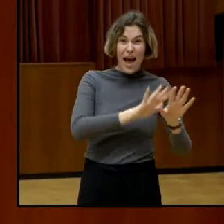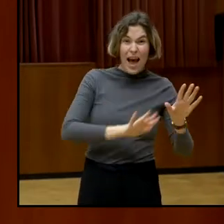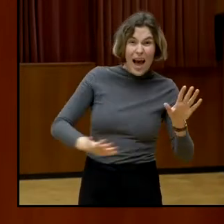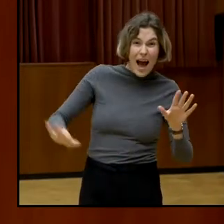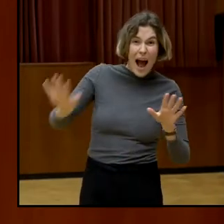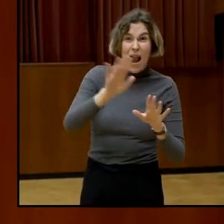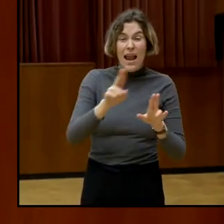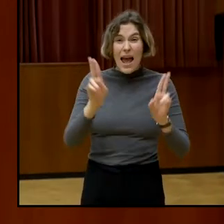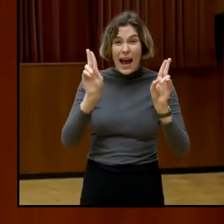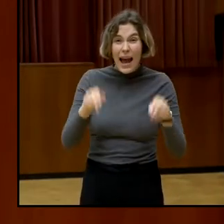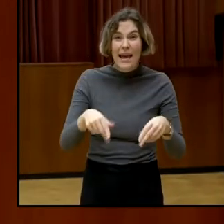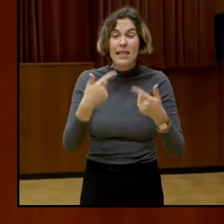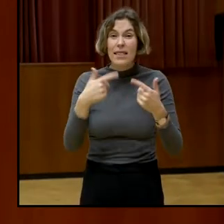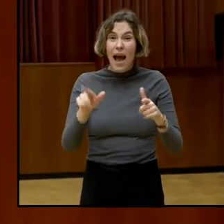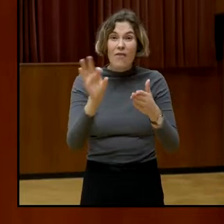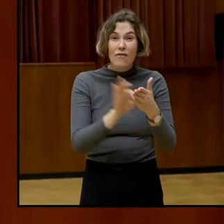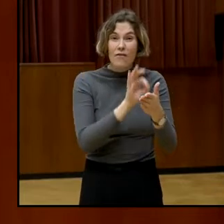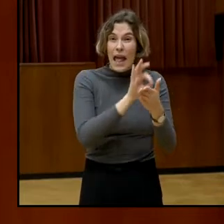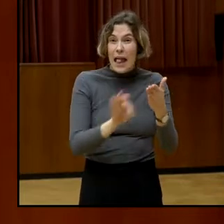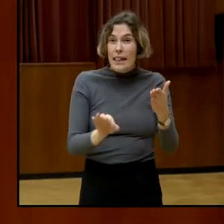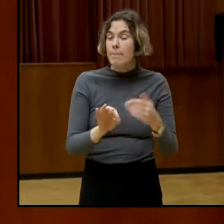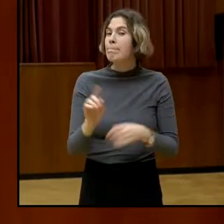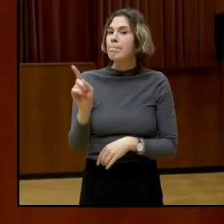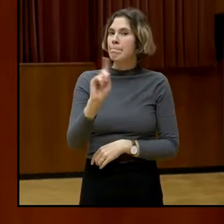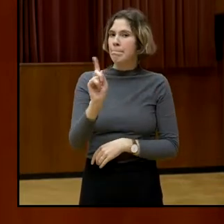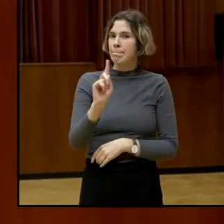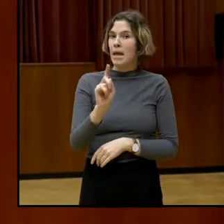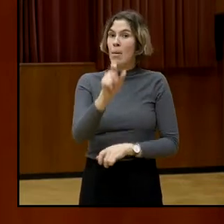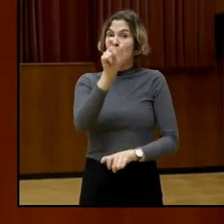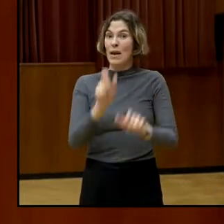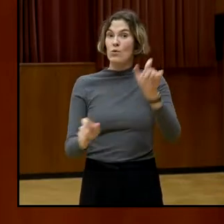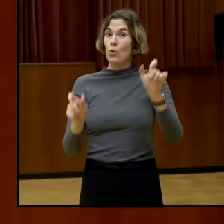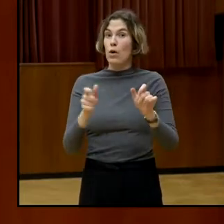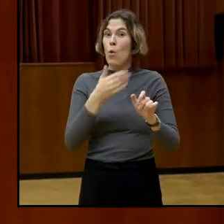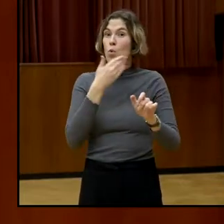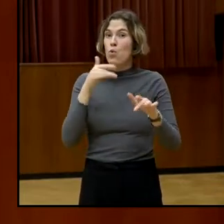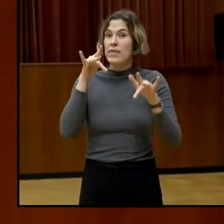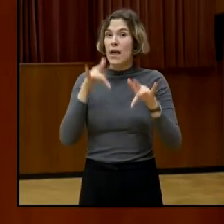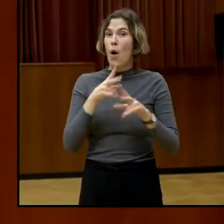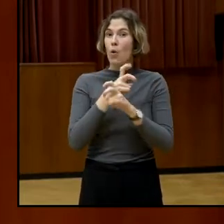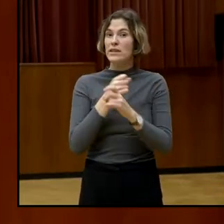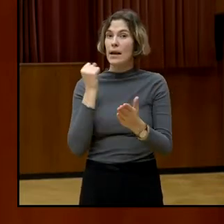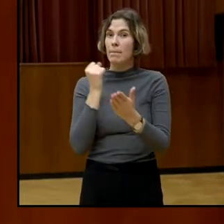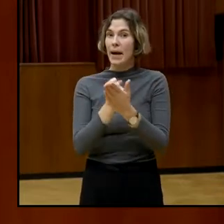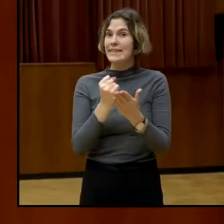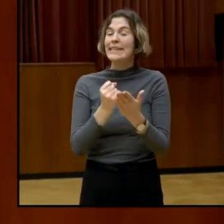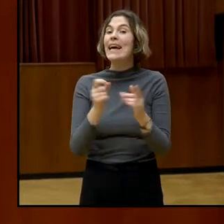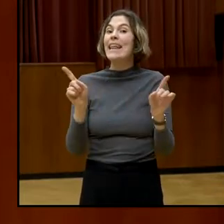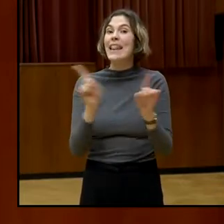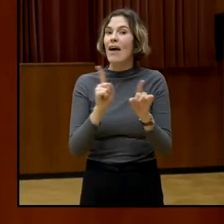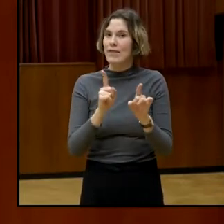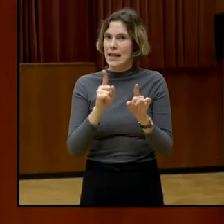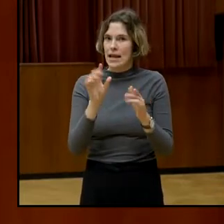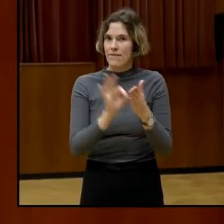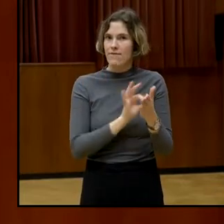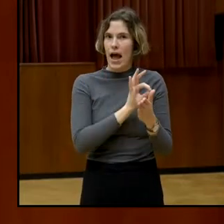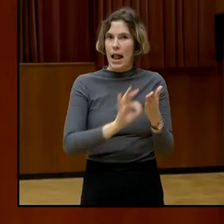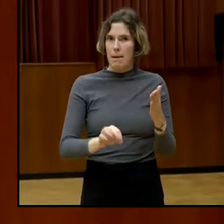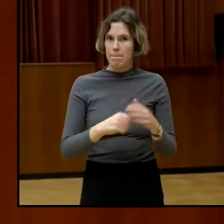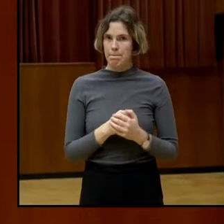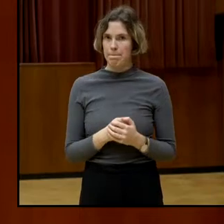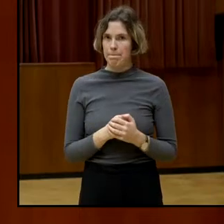Pass dürfen nicht. Wie viele sind das denn, die hier wohnen, aber keinen österreichischen Pass haben?